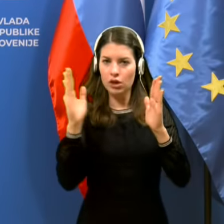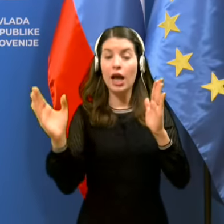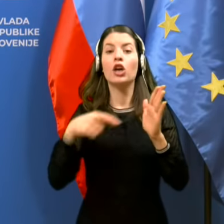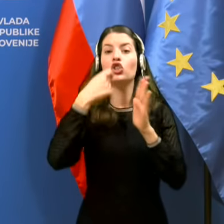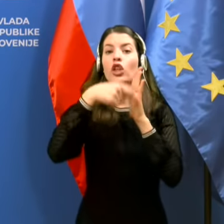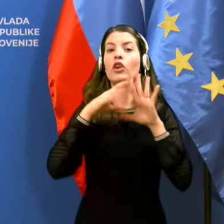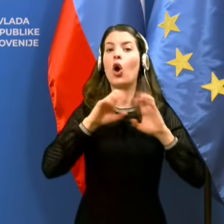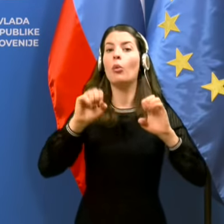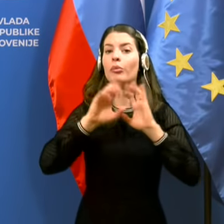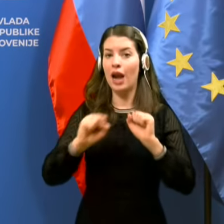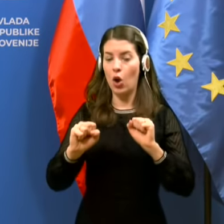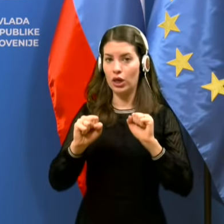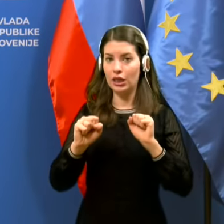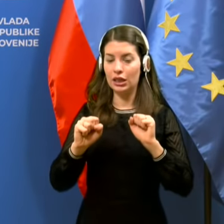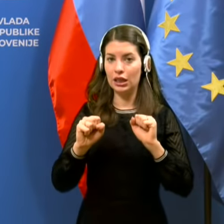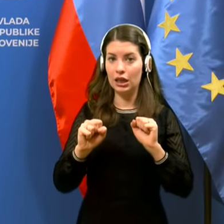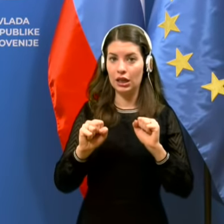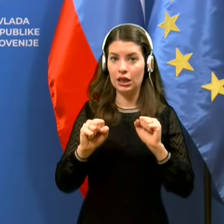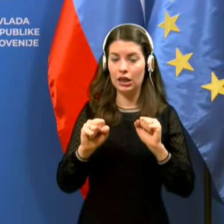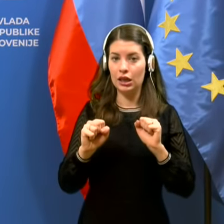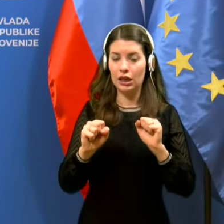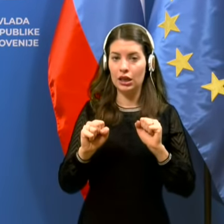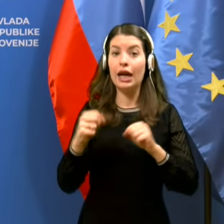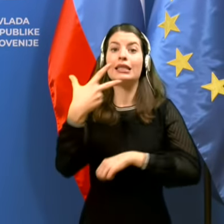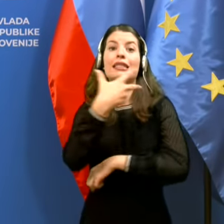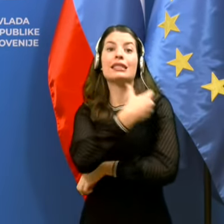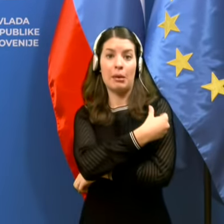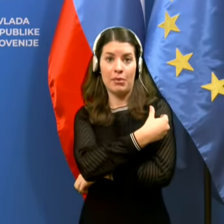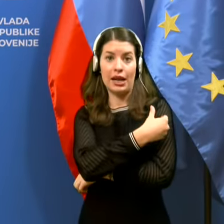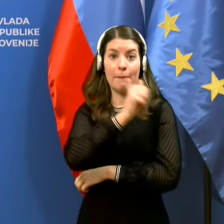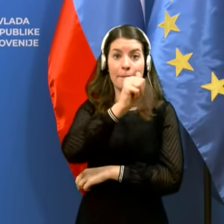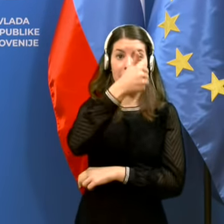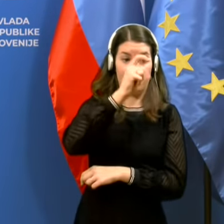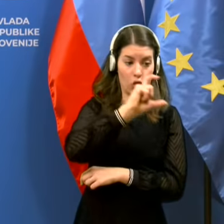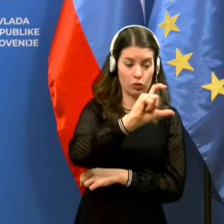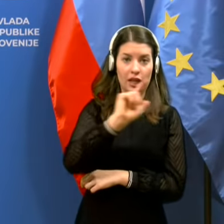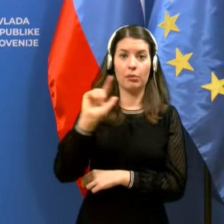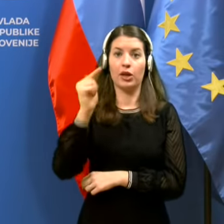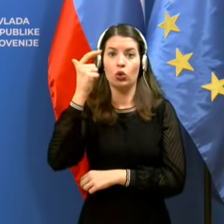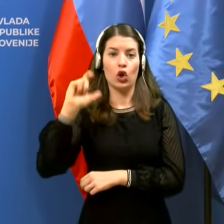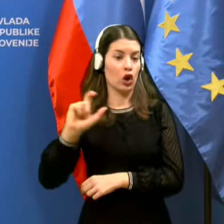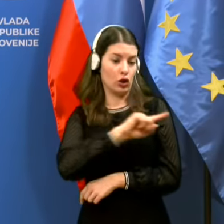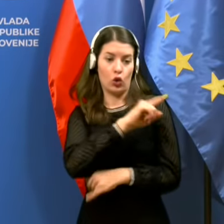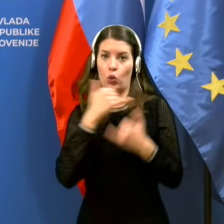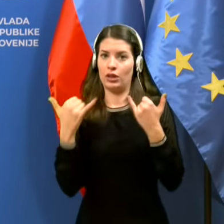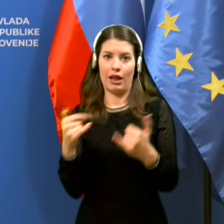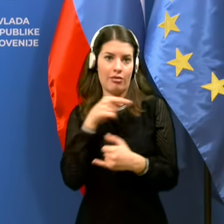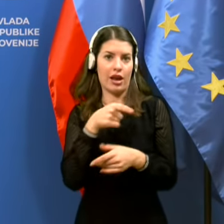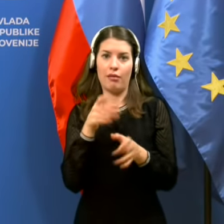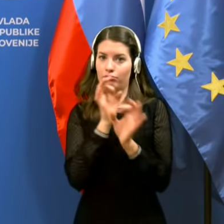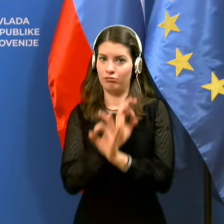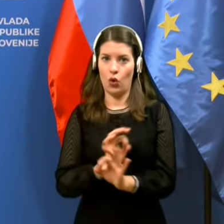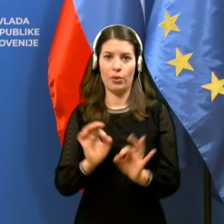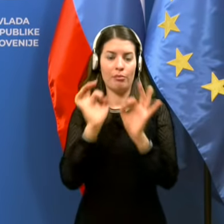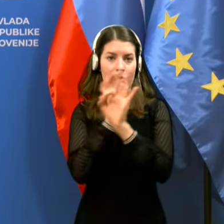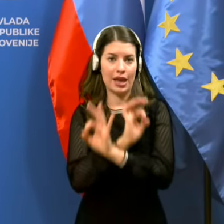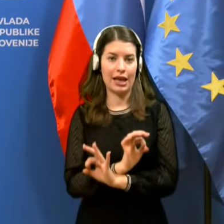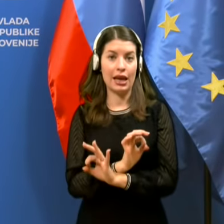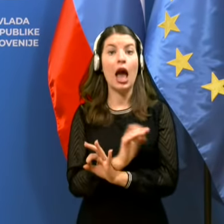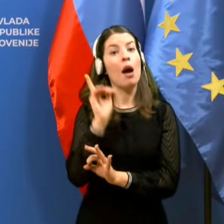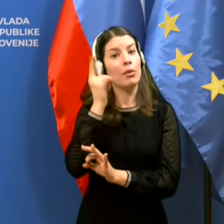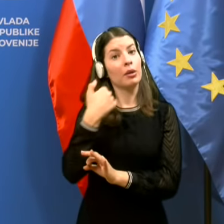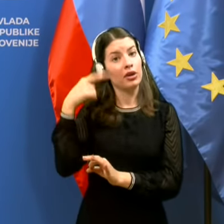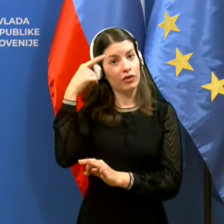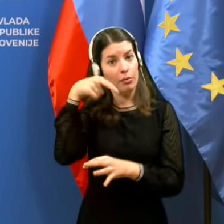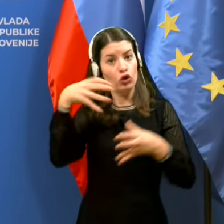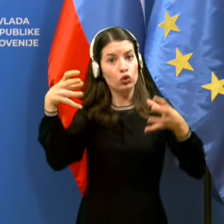testov cepljen z enim ali z dvemi odmirki. Tega prej nismo imeli. Do zdaj ste imeli samo kumulativno številko, ki je rasla, ampak vemo, ker je baza živa,